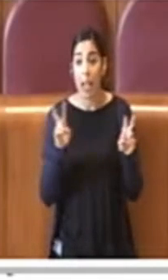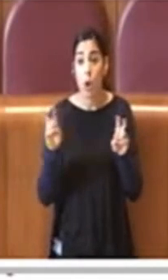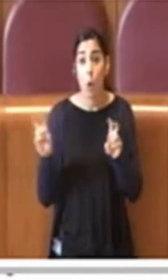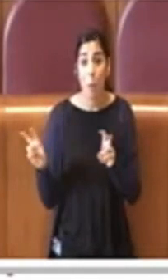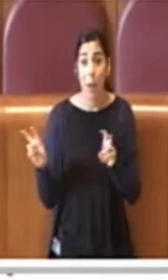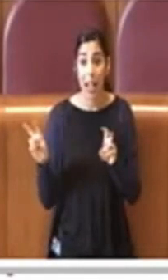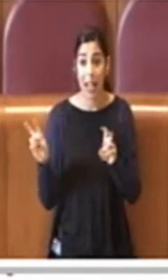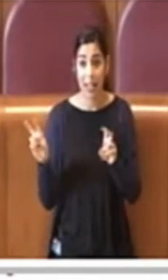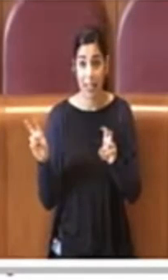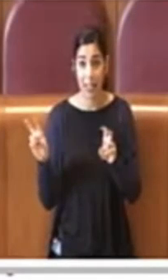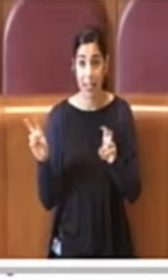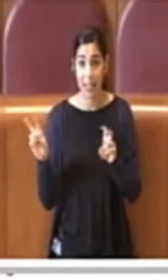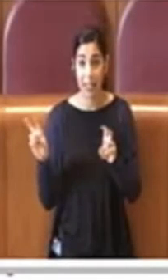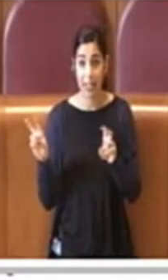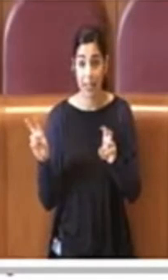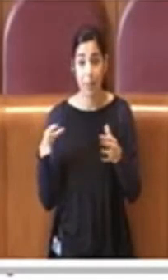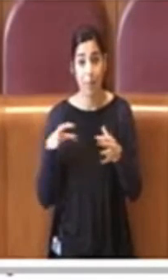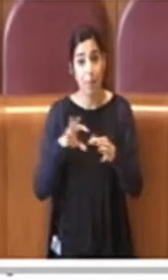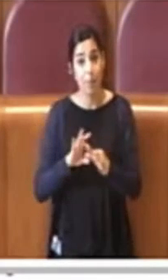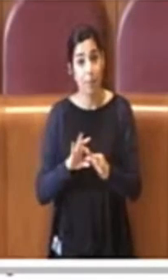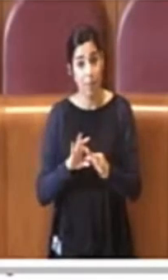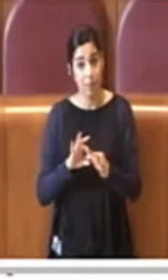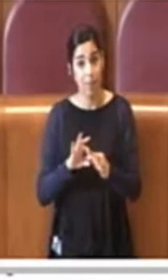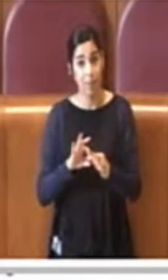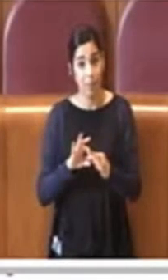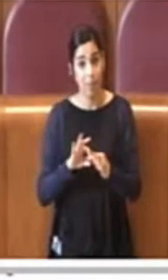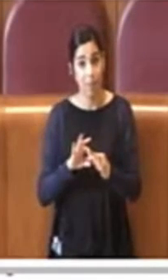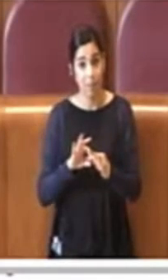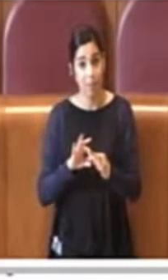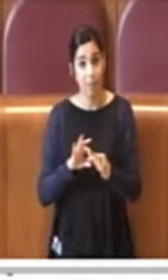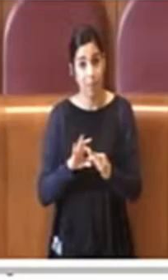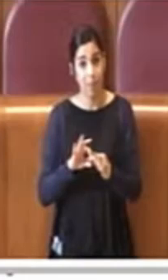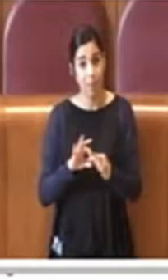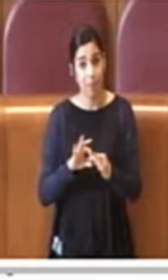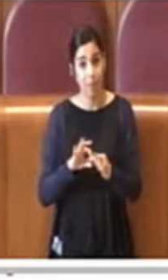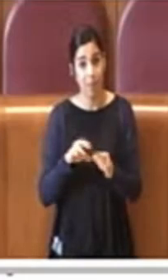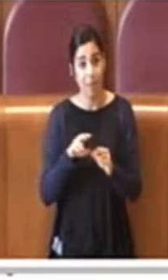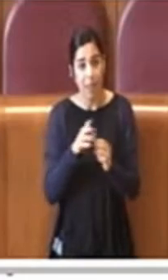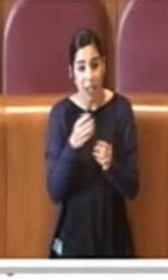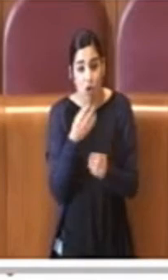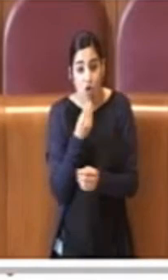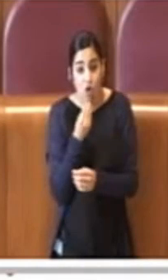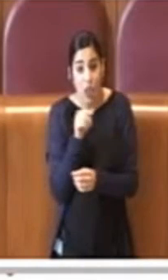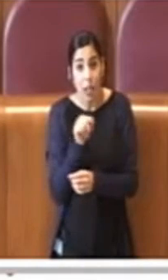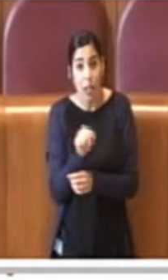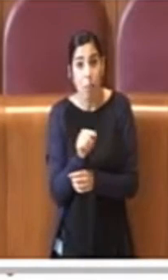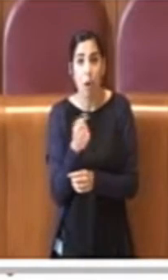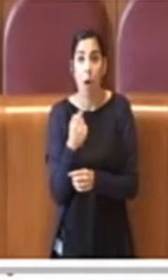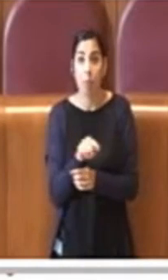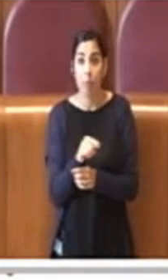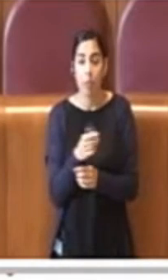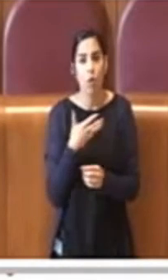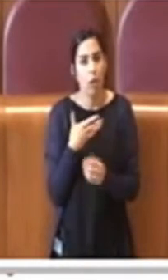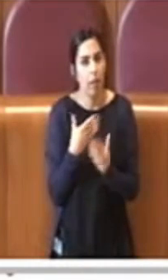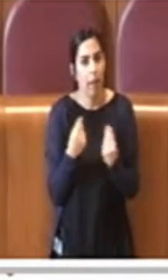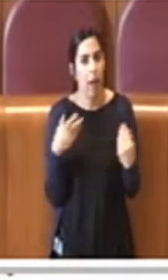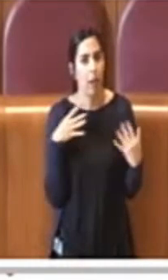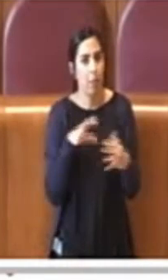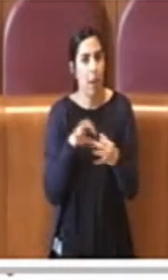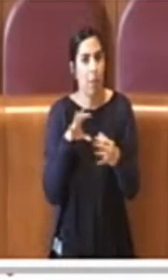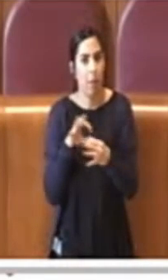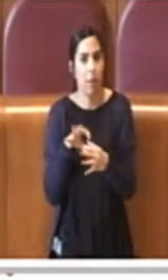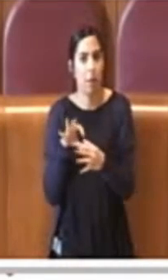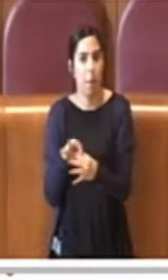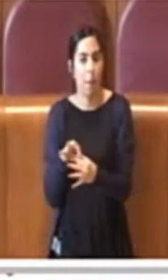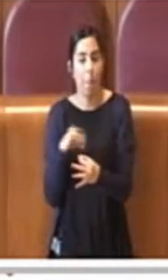questo, gli argomenti legati al tema del cibo sono tanti per cui è assolutamente